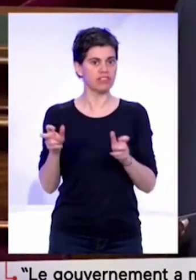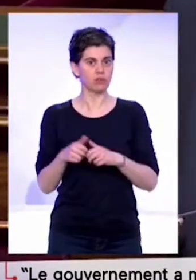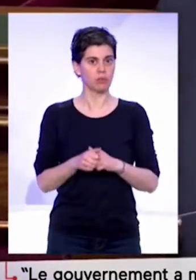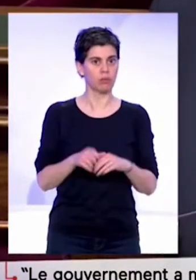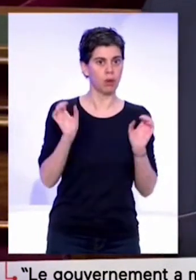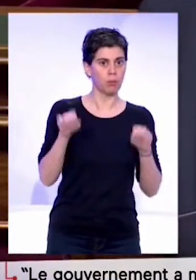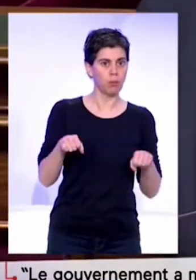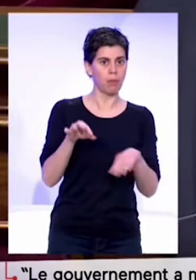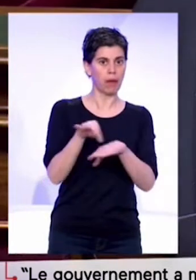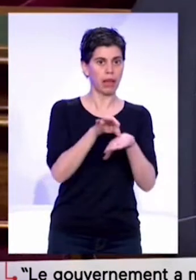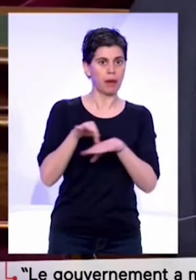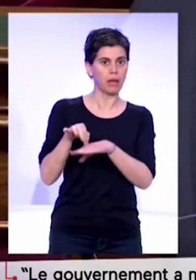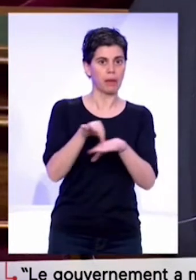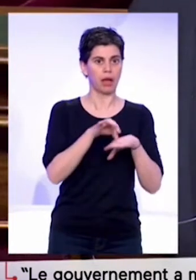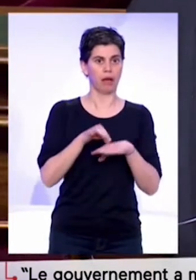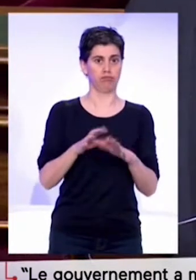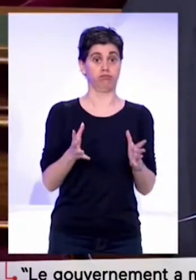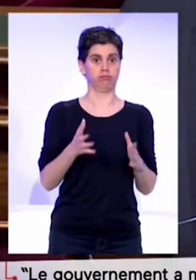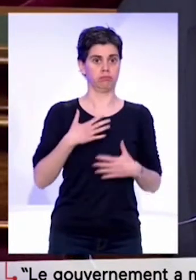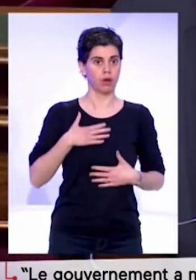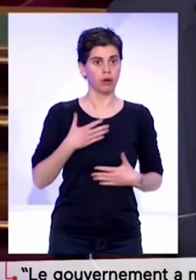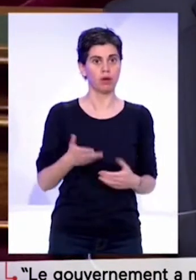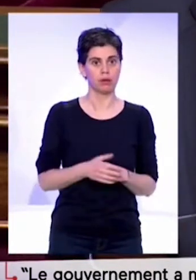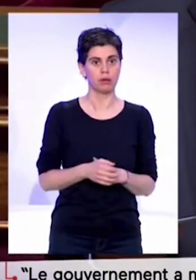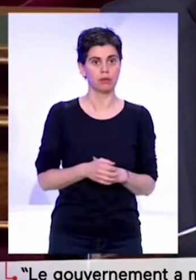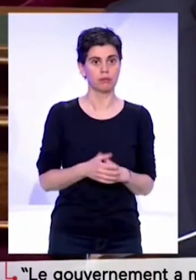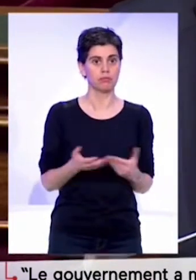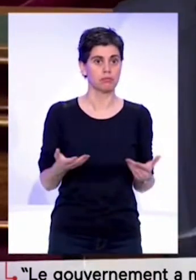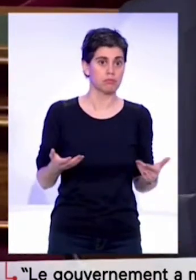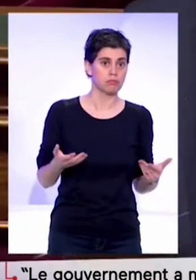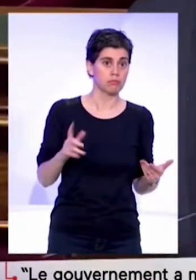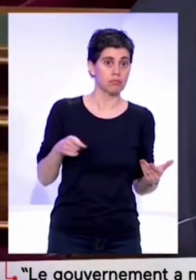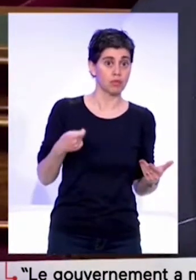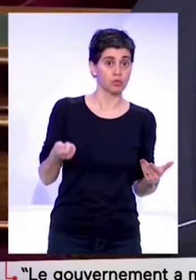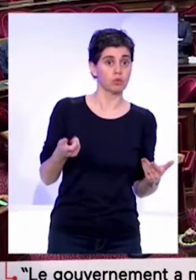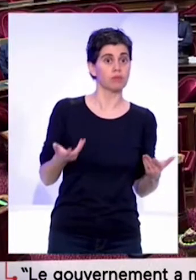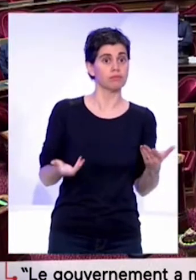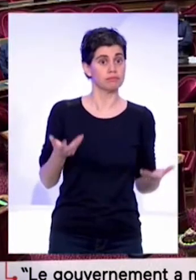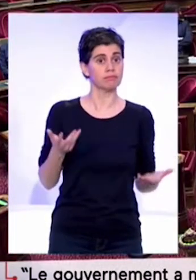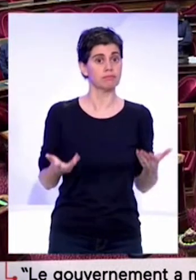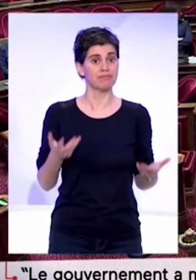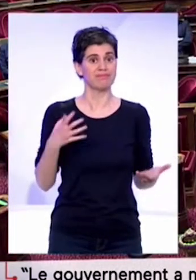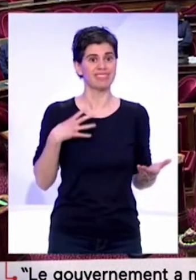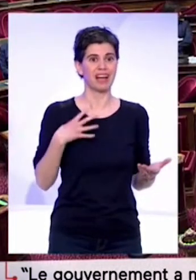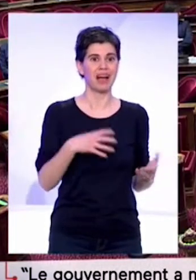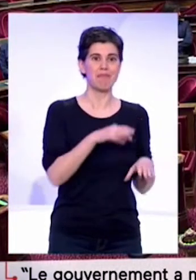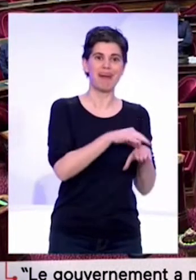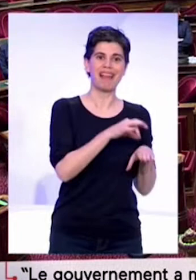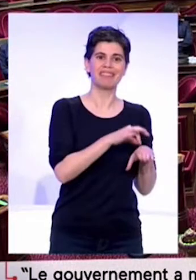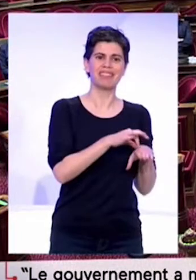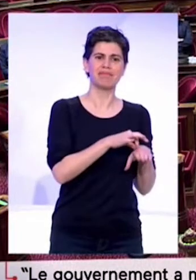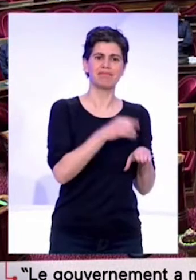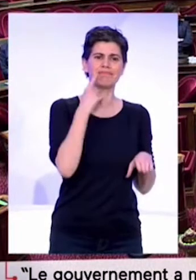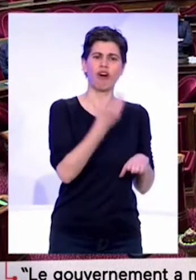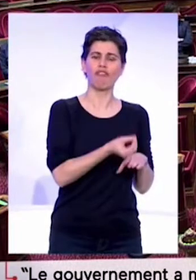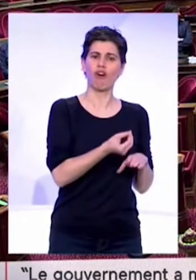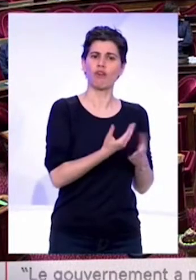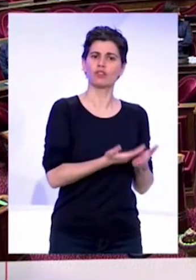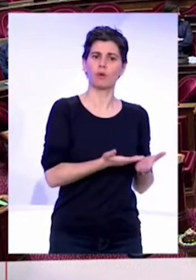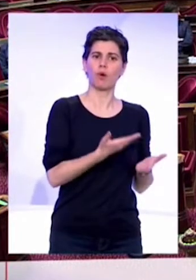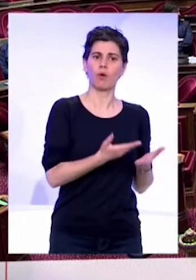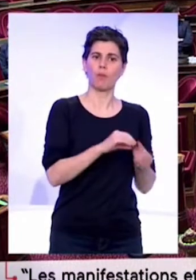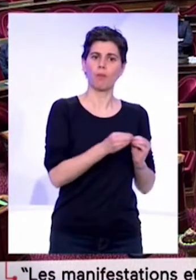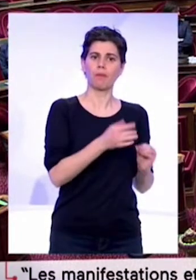pas véritablement encore aujourd'hui s'il y a une corrélation, évidemment, entre ces problèmes de